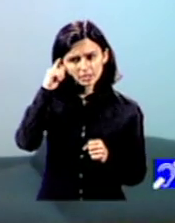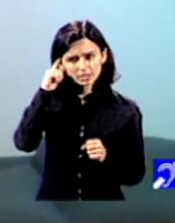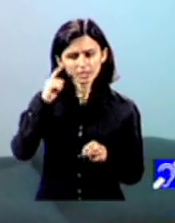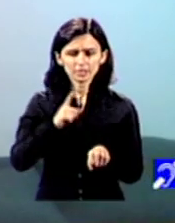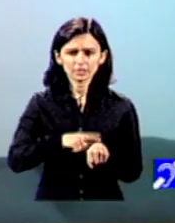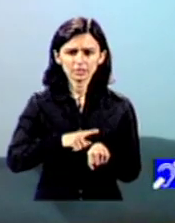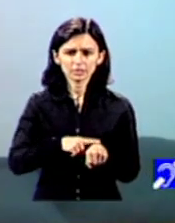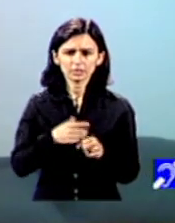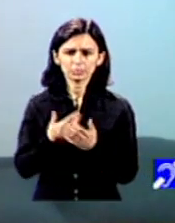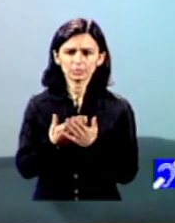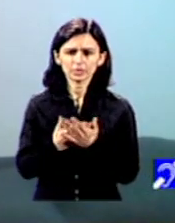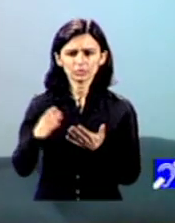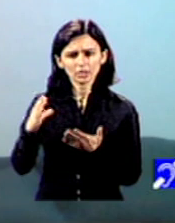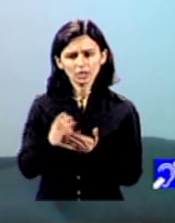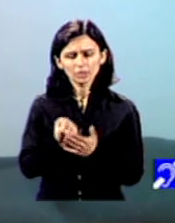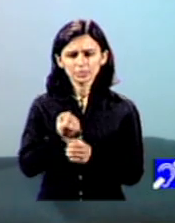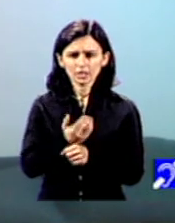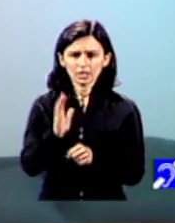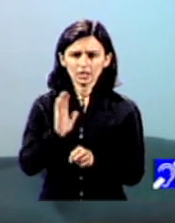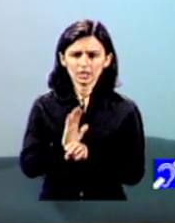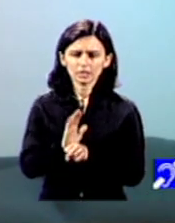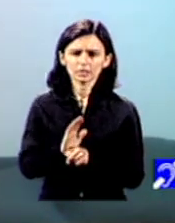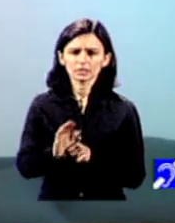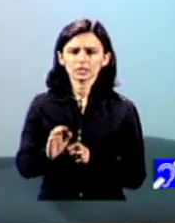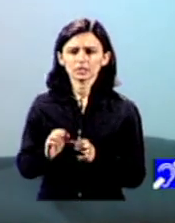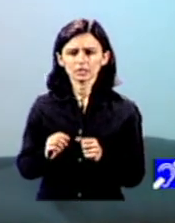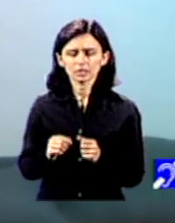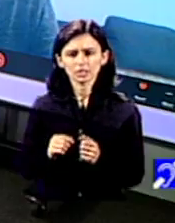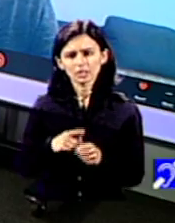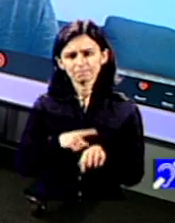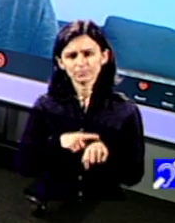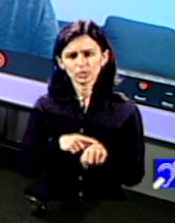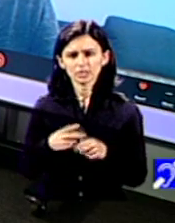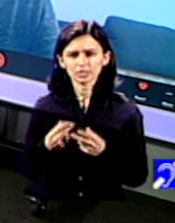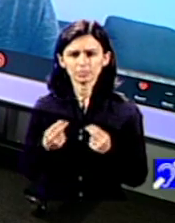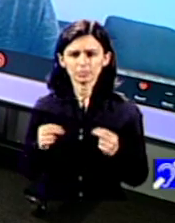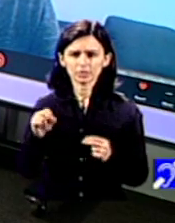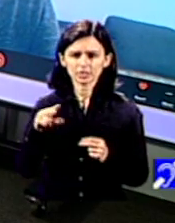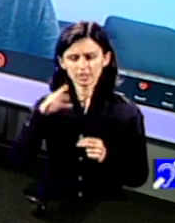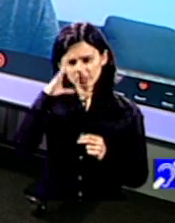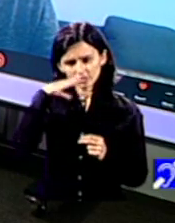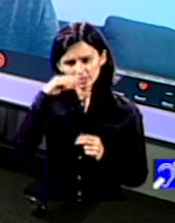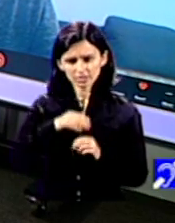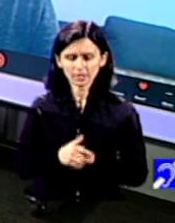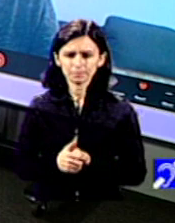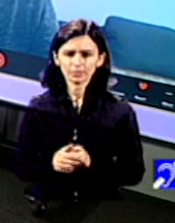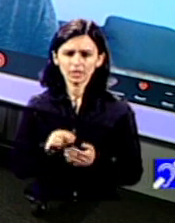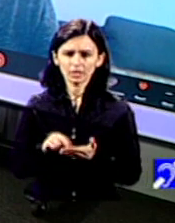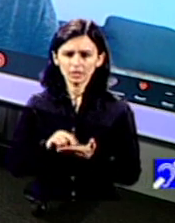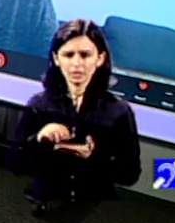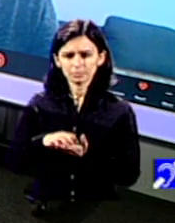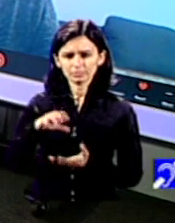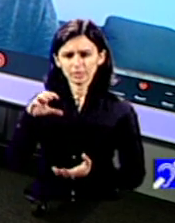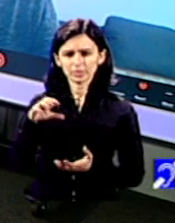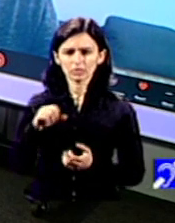știu sigur că obținerea acreditării durează mai mult de 30 de zile Birocrație lucruri stufoase ca de obicei